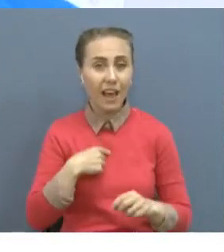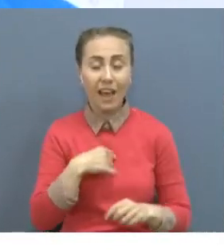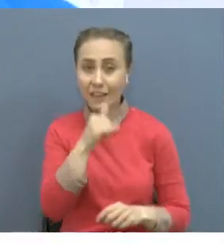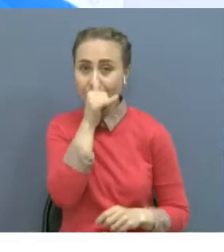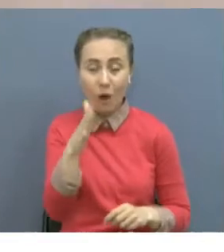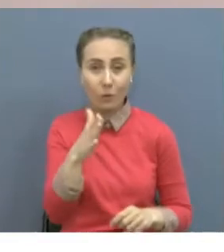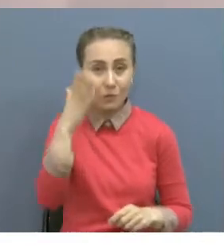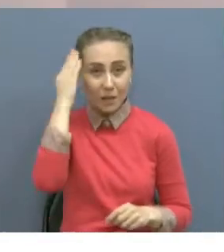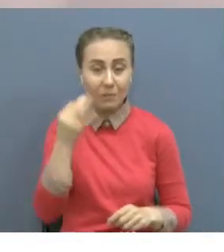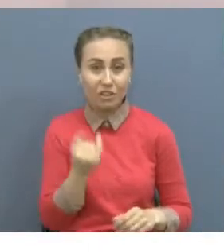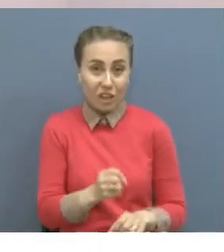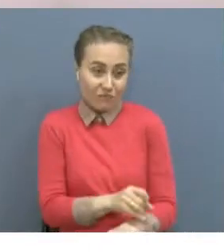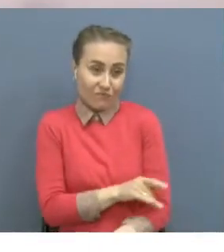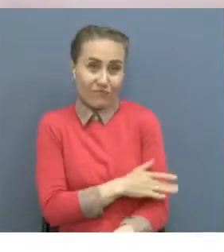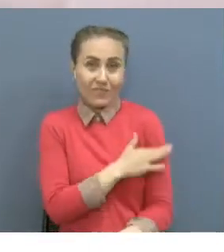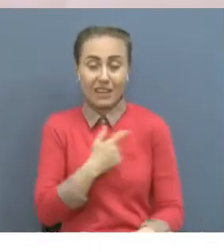болдық.